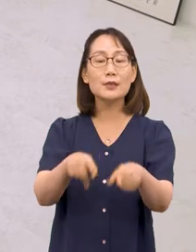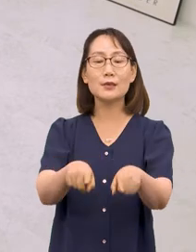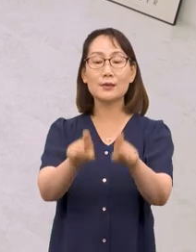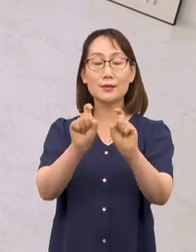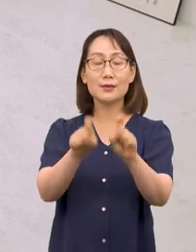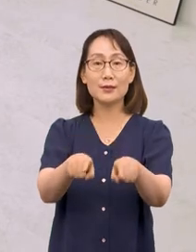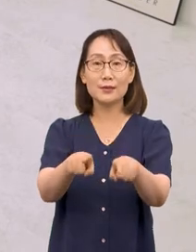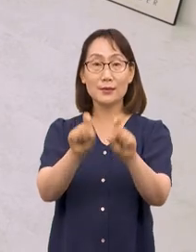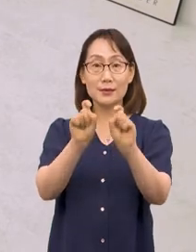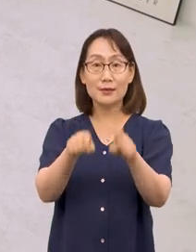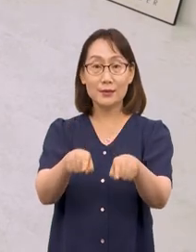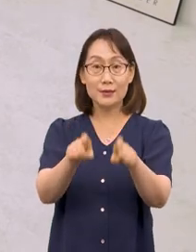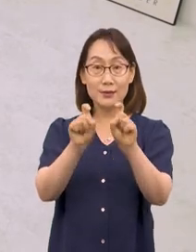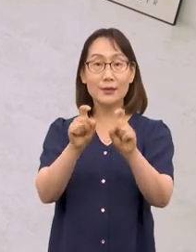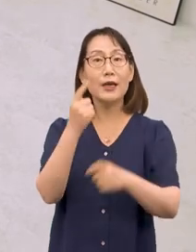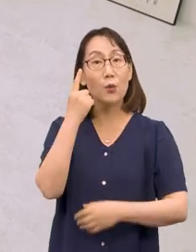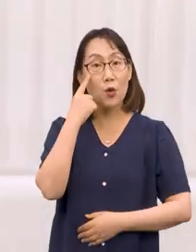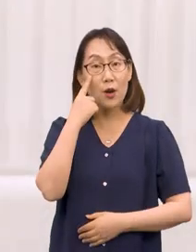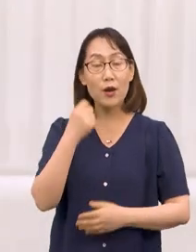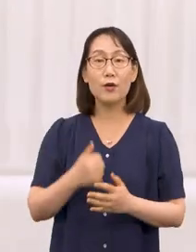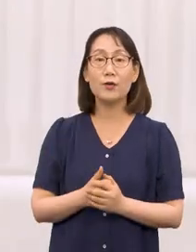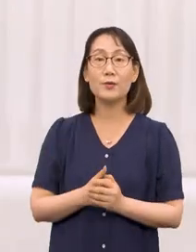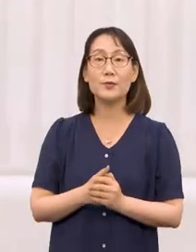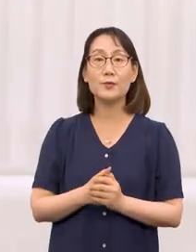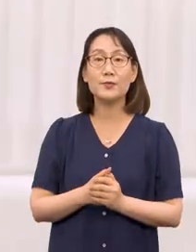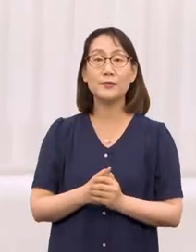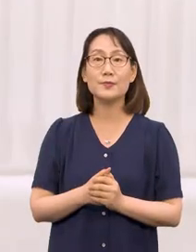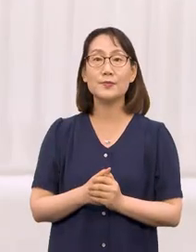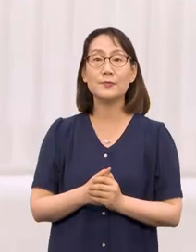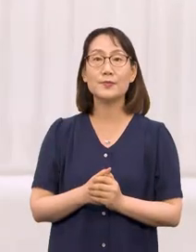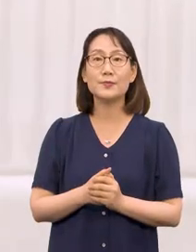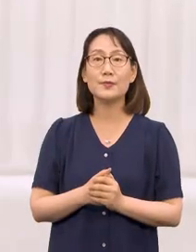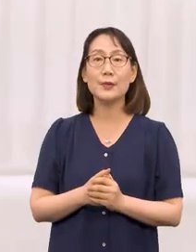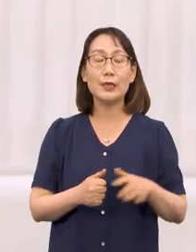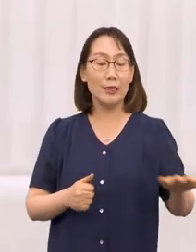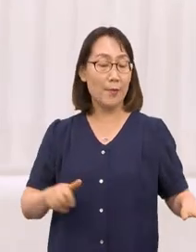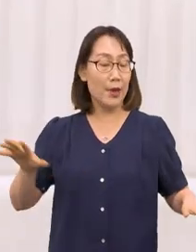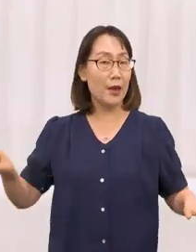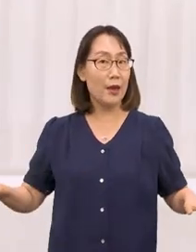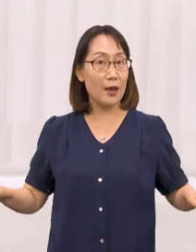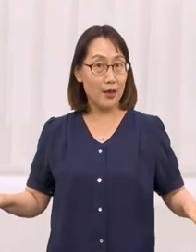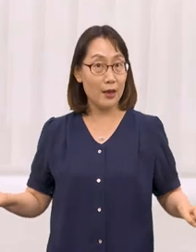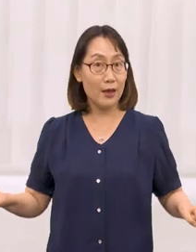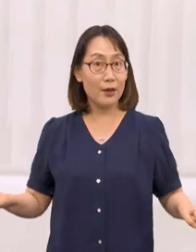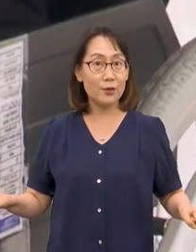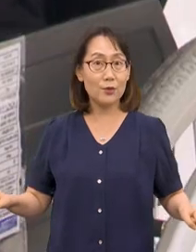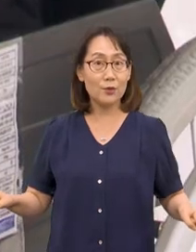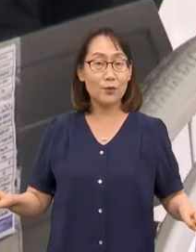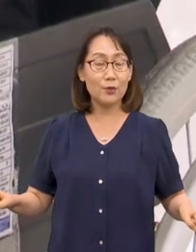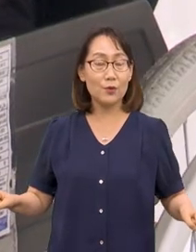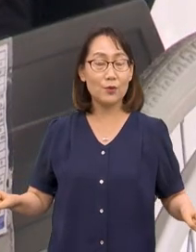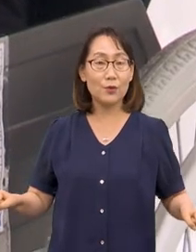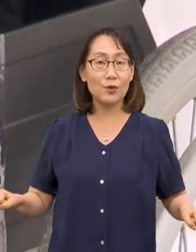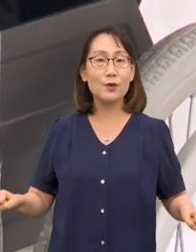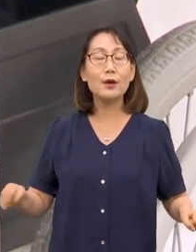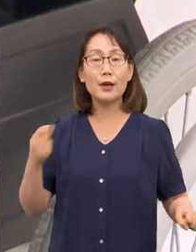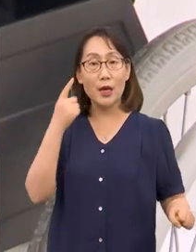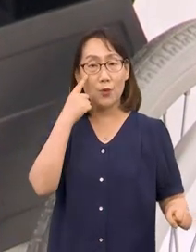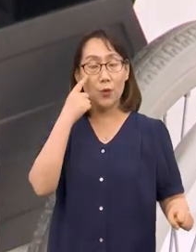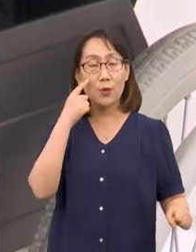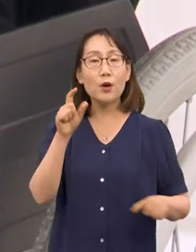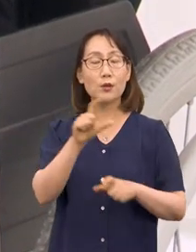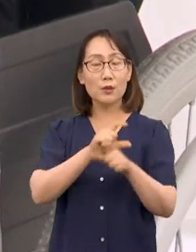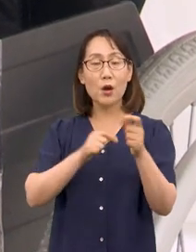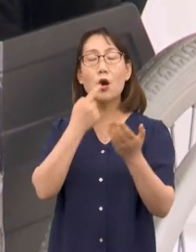같이 들어 올릴 겁니다. 이 동작은 옆에 있는 팔걸이에 손을 얹고 진행해 주시면 조금